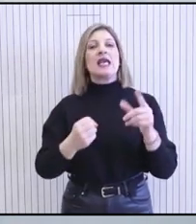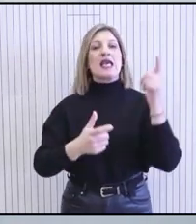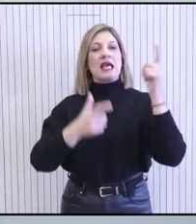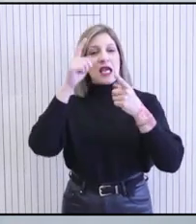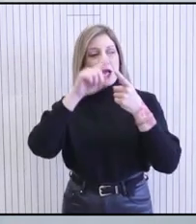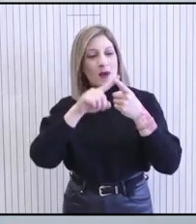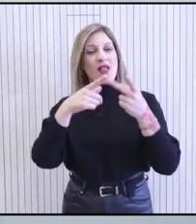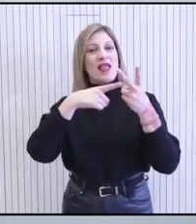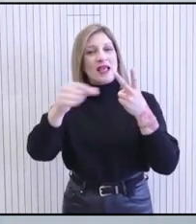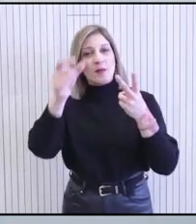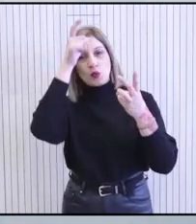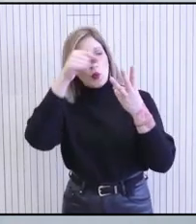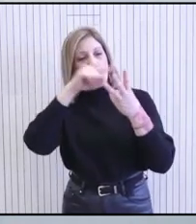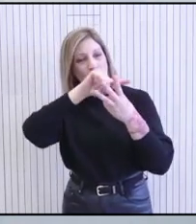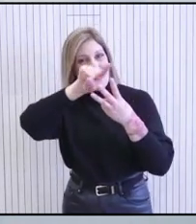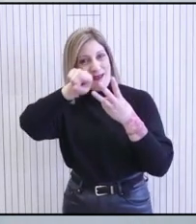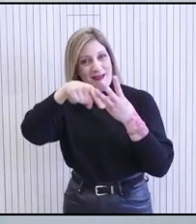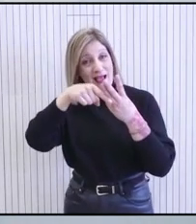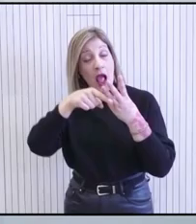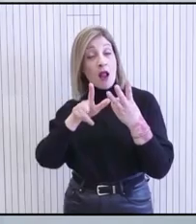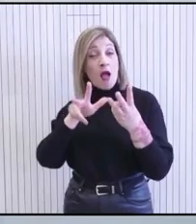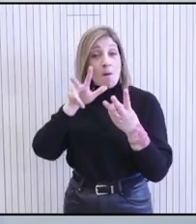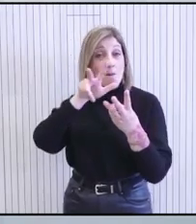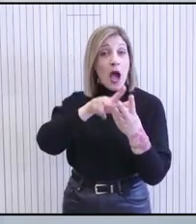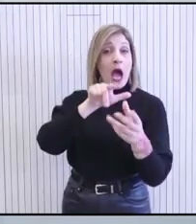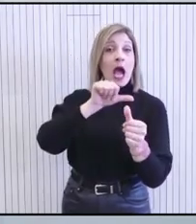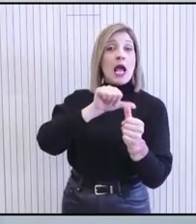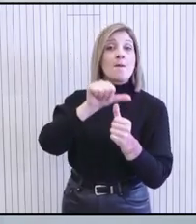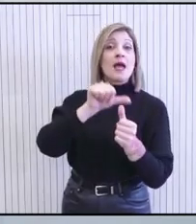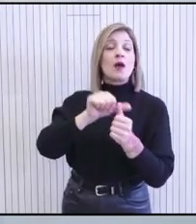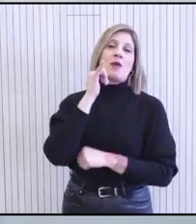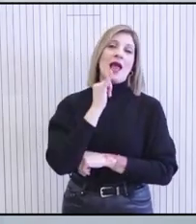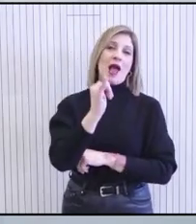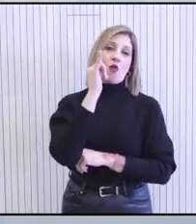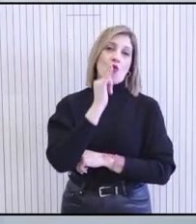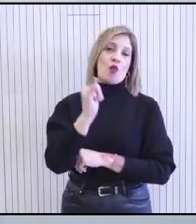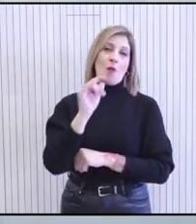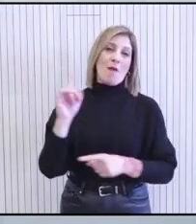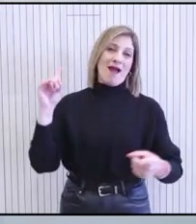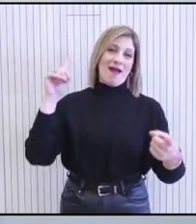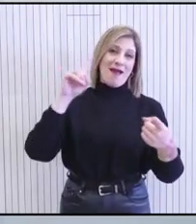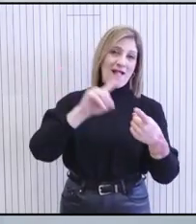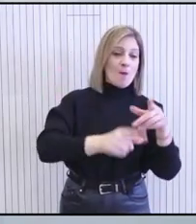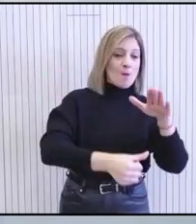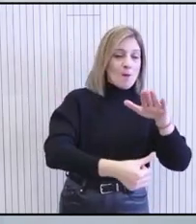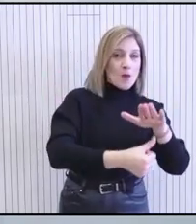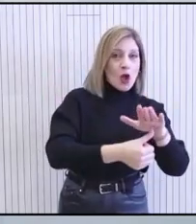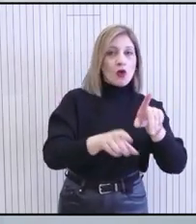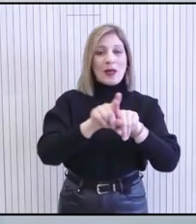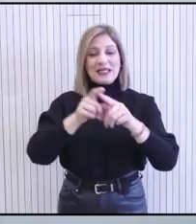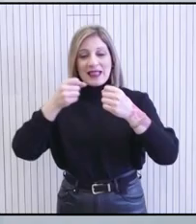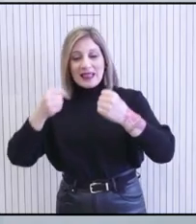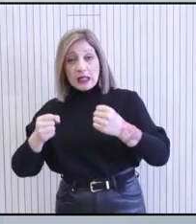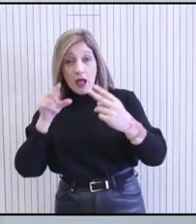διαπραγματευτών των δύο πλευρών, αλλά δεν έχει οριστεί η ημερομηνία συγκεκριμένη, όπου θα γίνει η συνάντηση του πρόεδρου της Δημοκρατίας με τον κ.